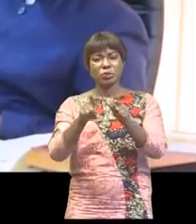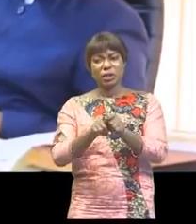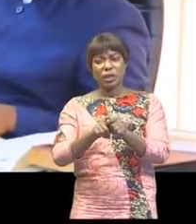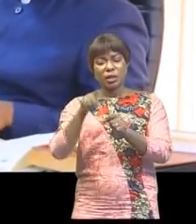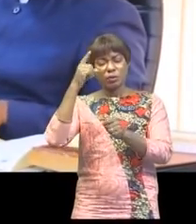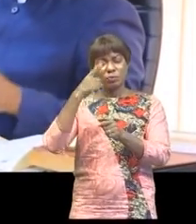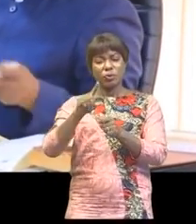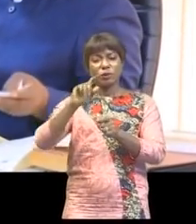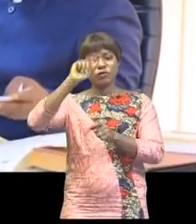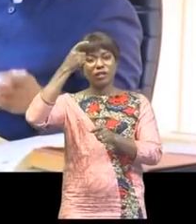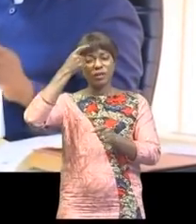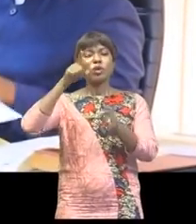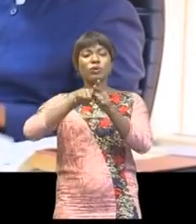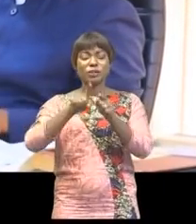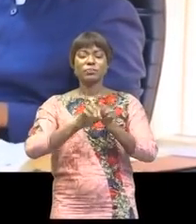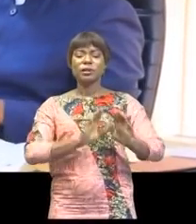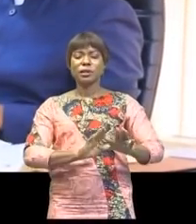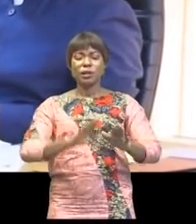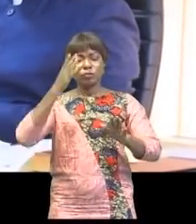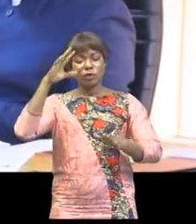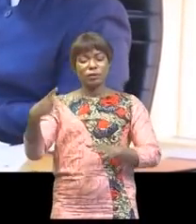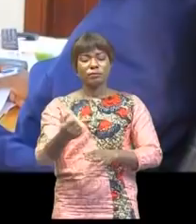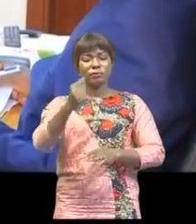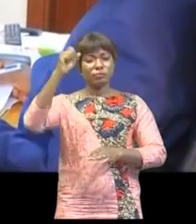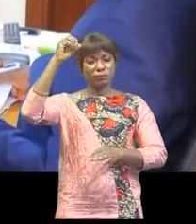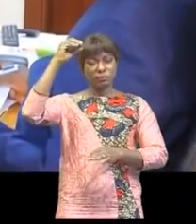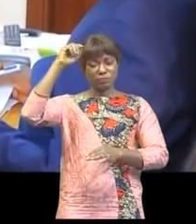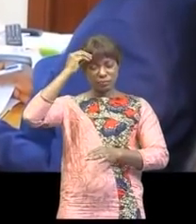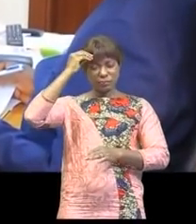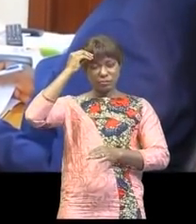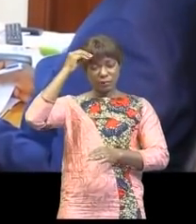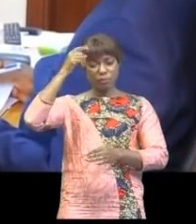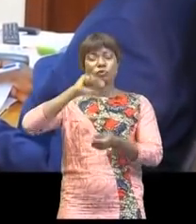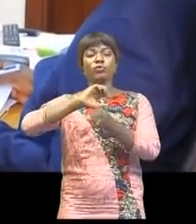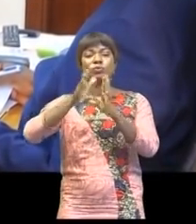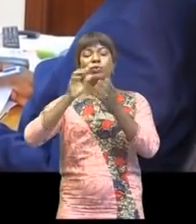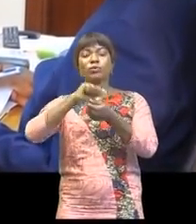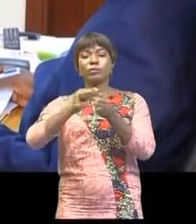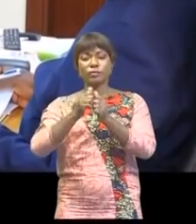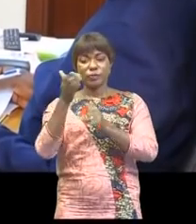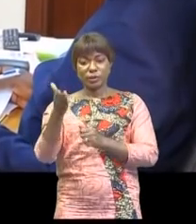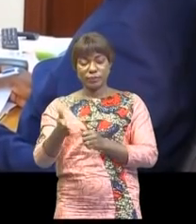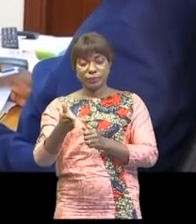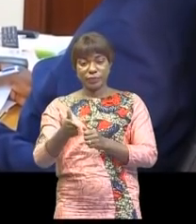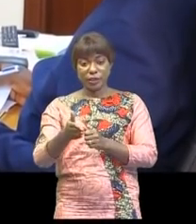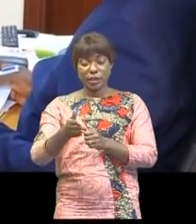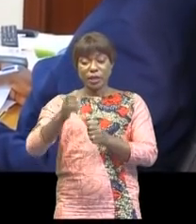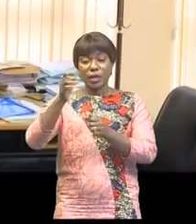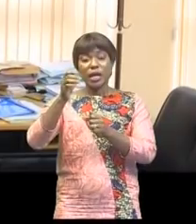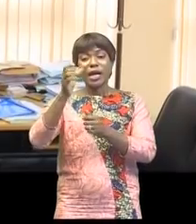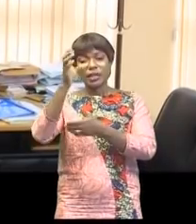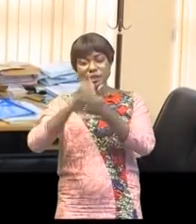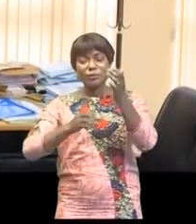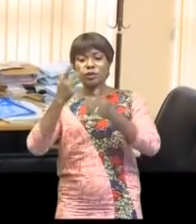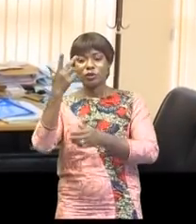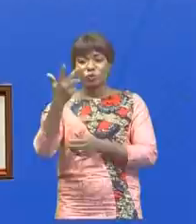orientations du gouvernement sont attendues pour la prise en compte des dites préoccupations. Chapitre 3 du Conseil